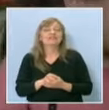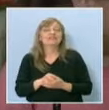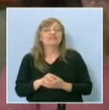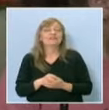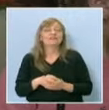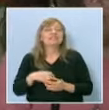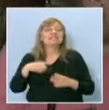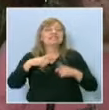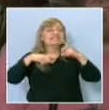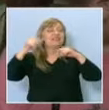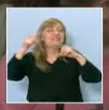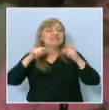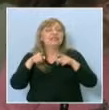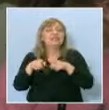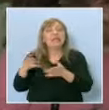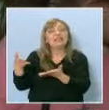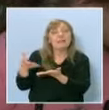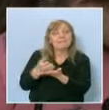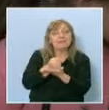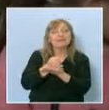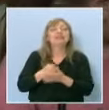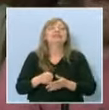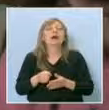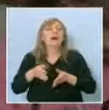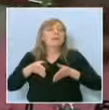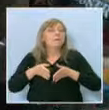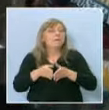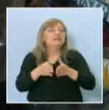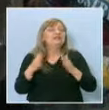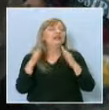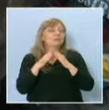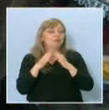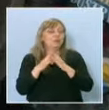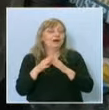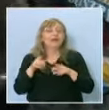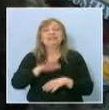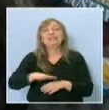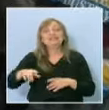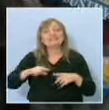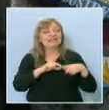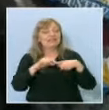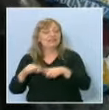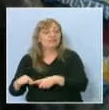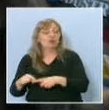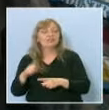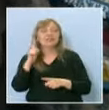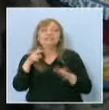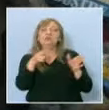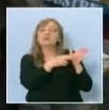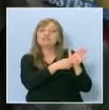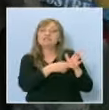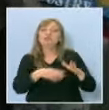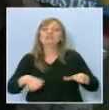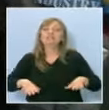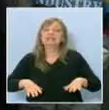на звездите. Те намират пъча към дома. Децата ни водят и до един от символите на града.